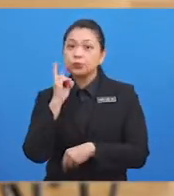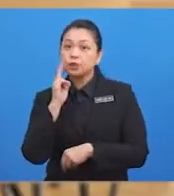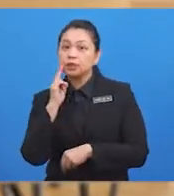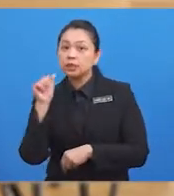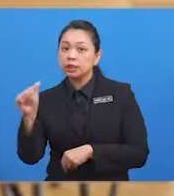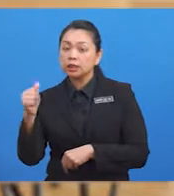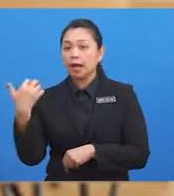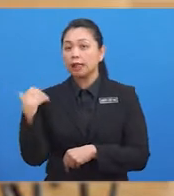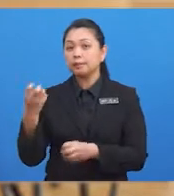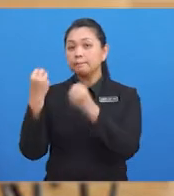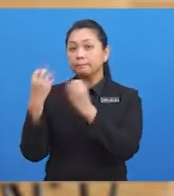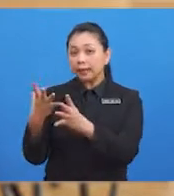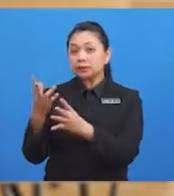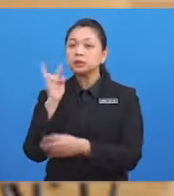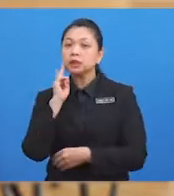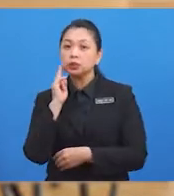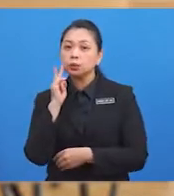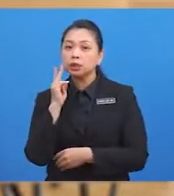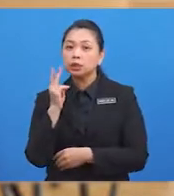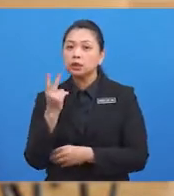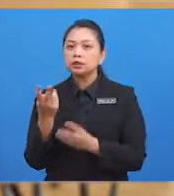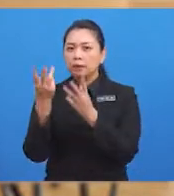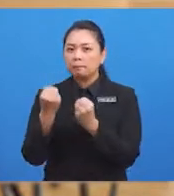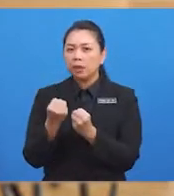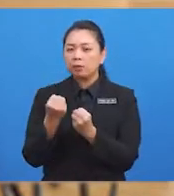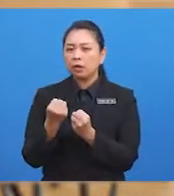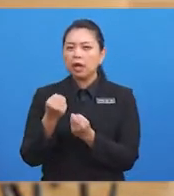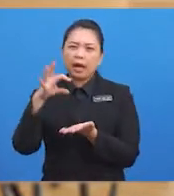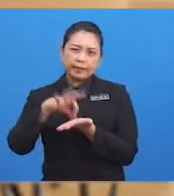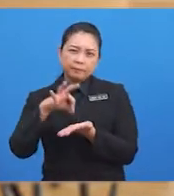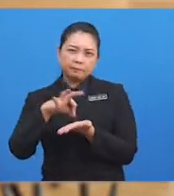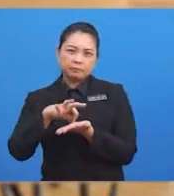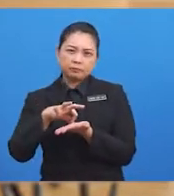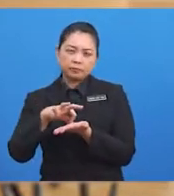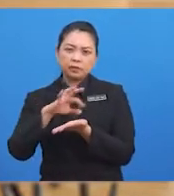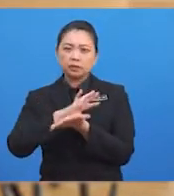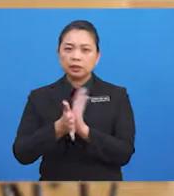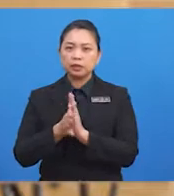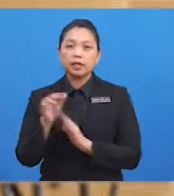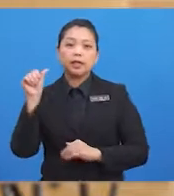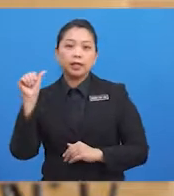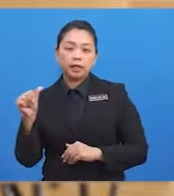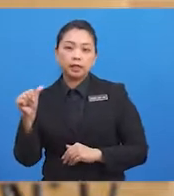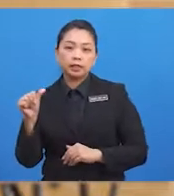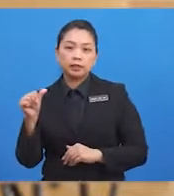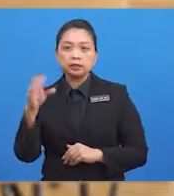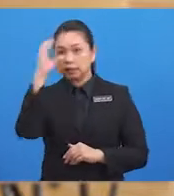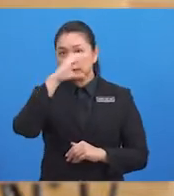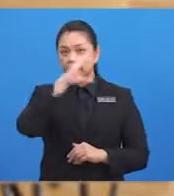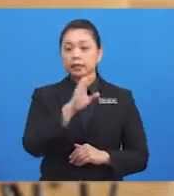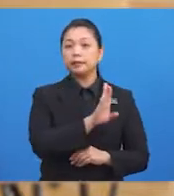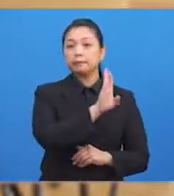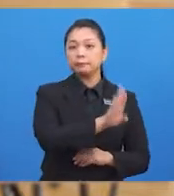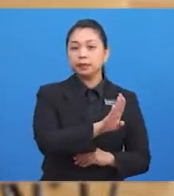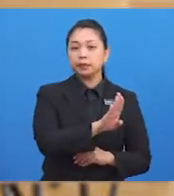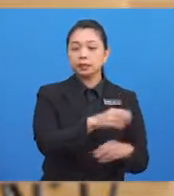dan dia ingin mendapatkan ayam. Maka A mencari penternak ayam B untuk bertukar